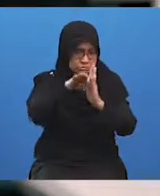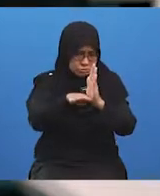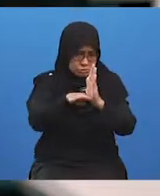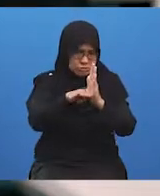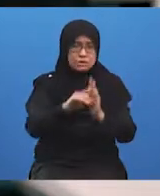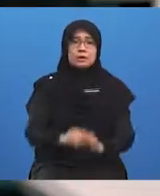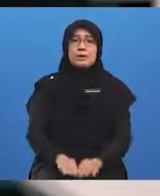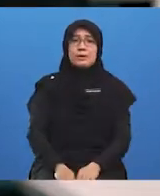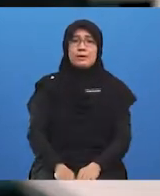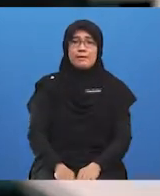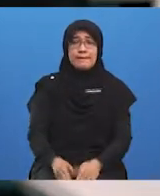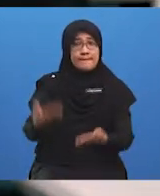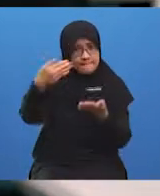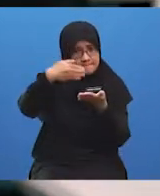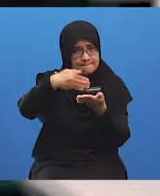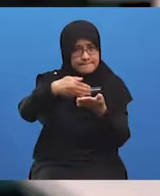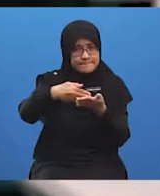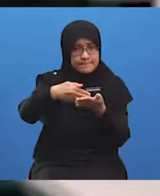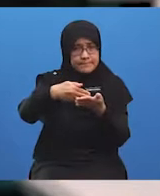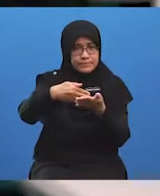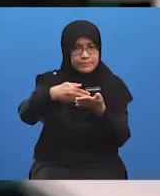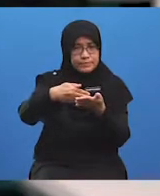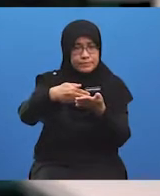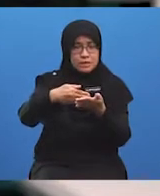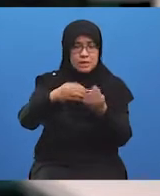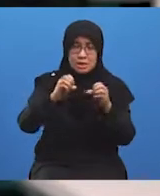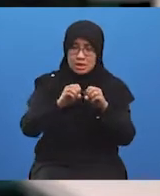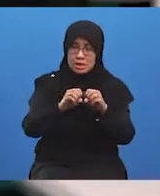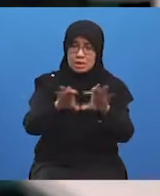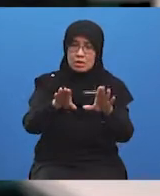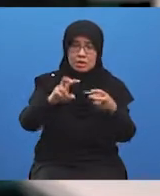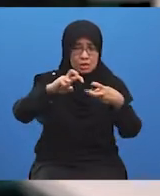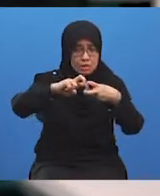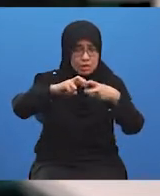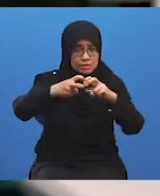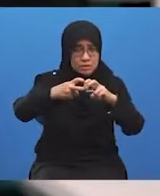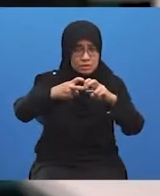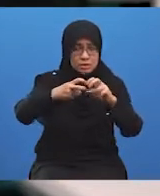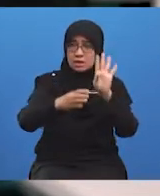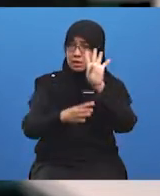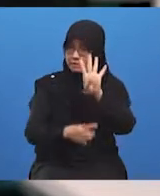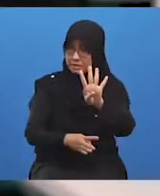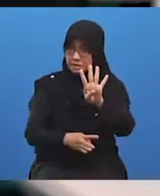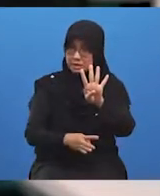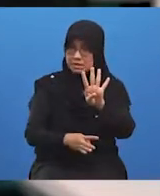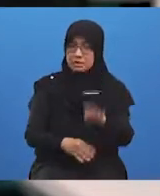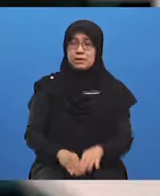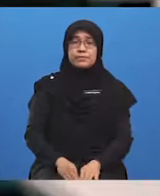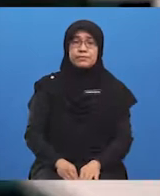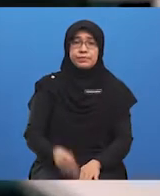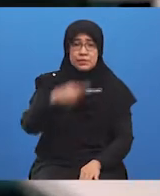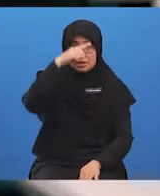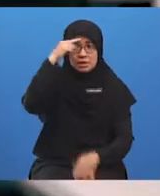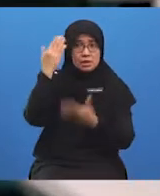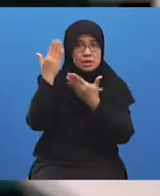Seterusnya pelajar semua, cikgu akan huraikan masalah PKS yang keempat. Diharap pelajar